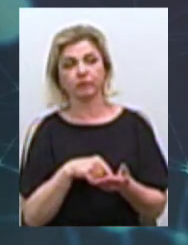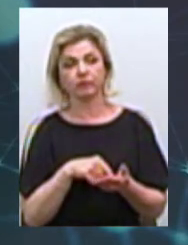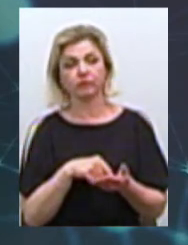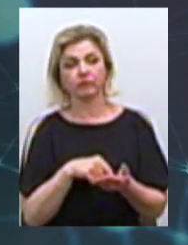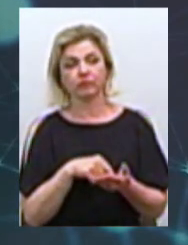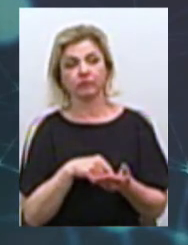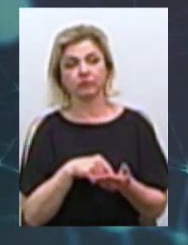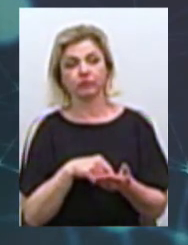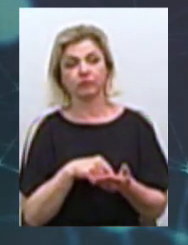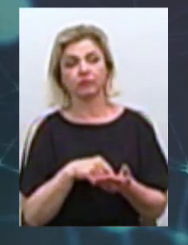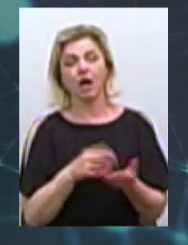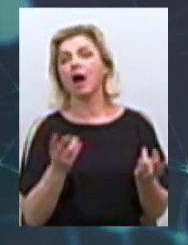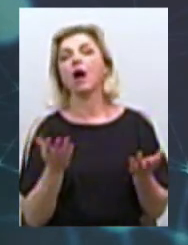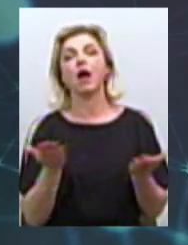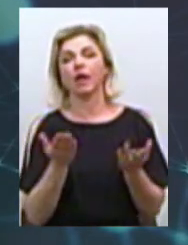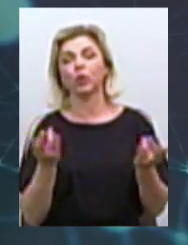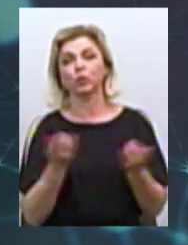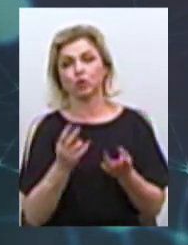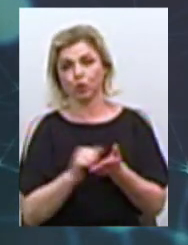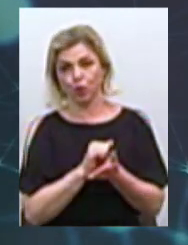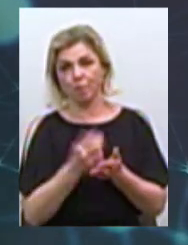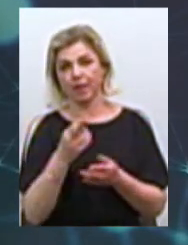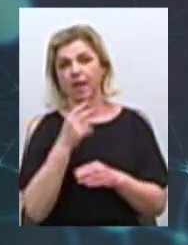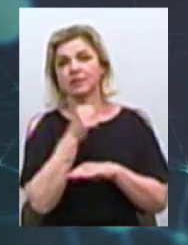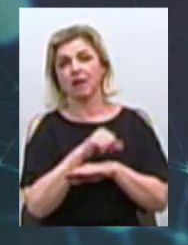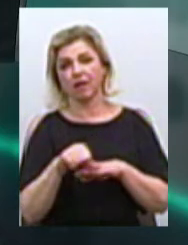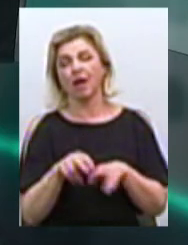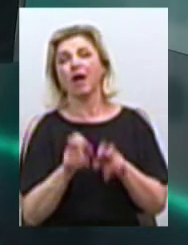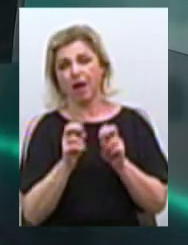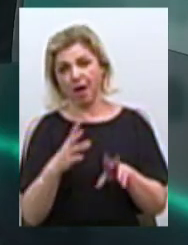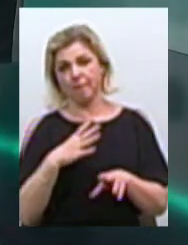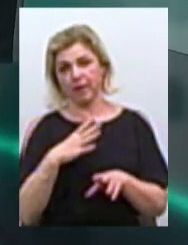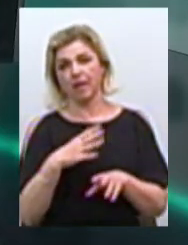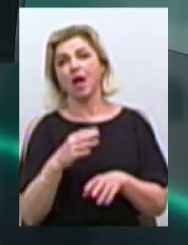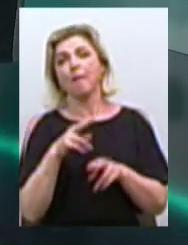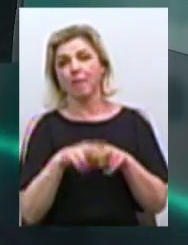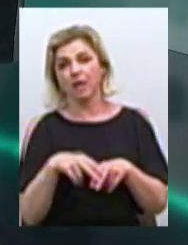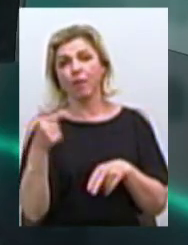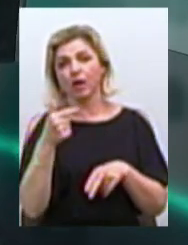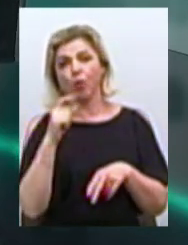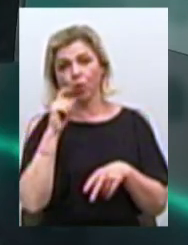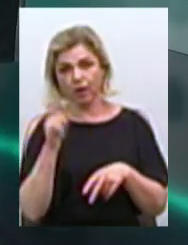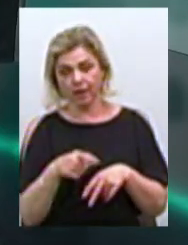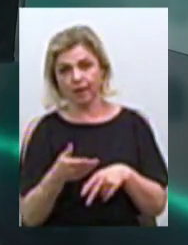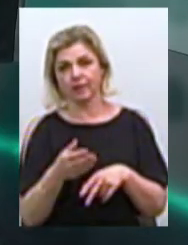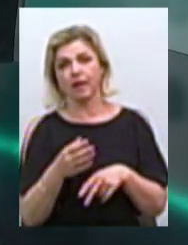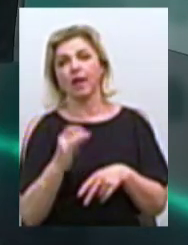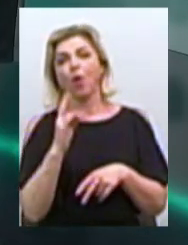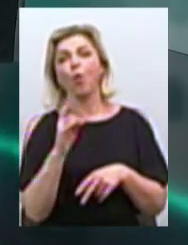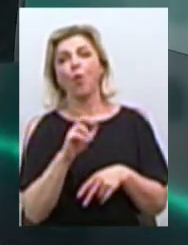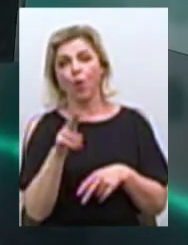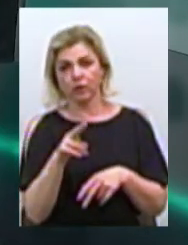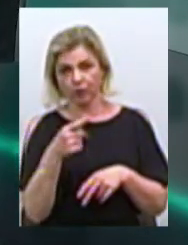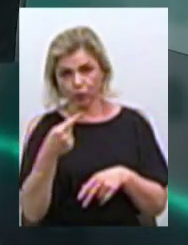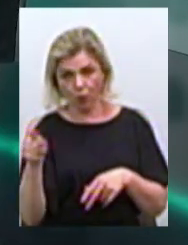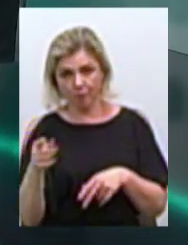документи необхідні, Оксана? Загалом, як і було, паспорт громадянина України, ідентифікаційний